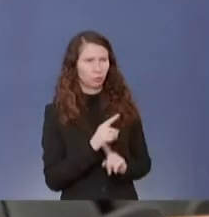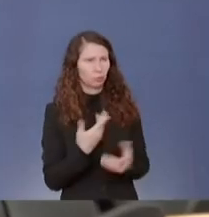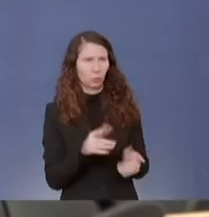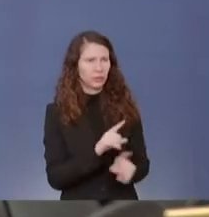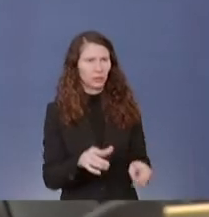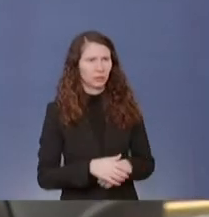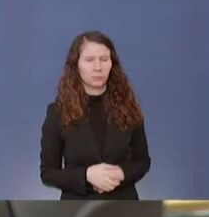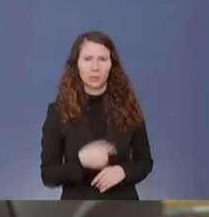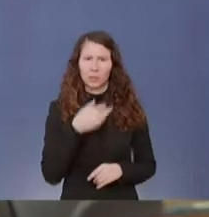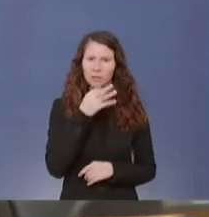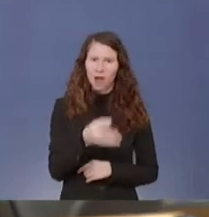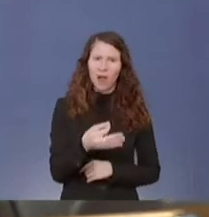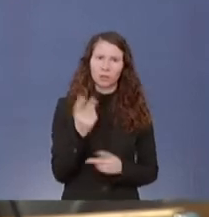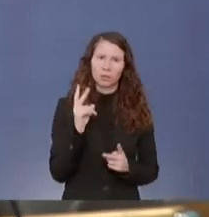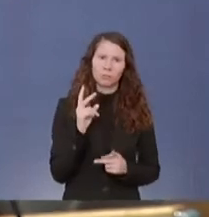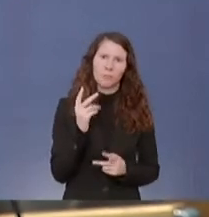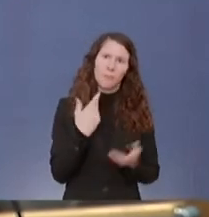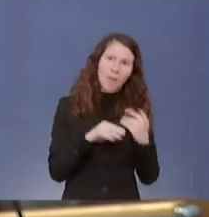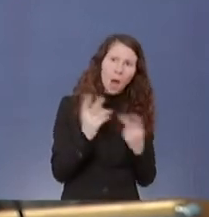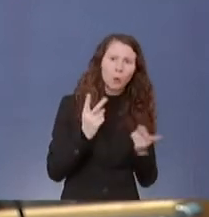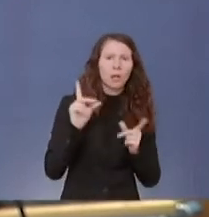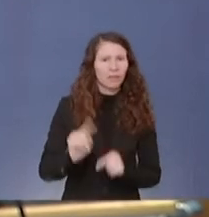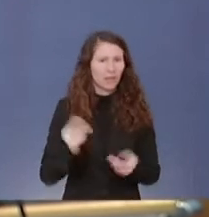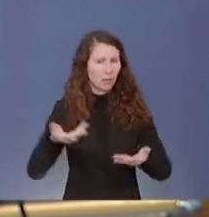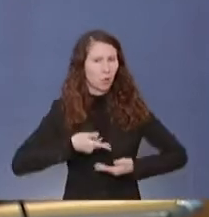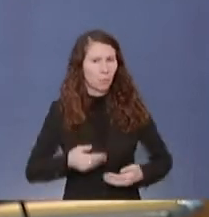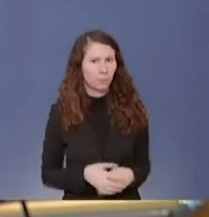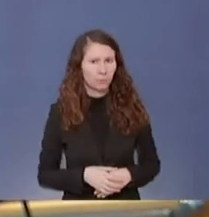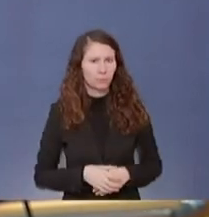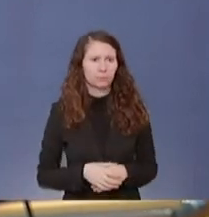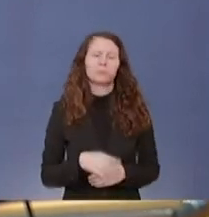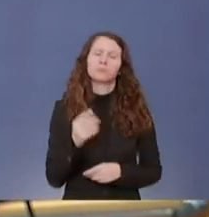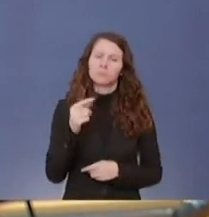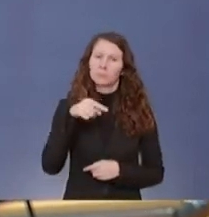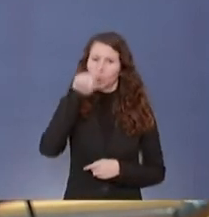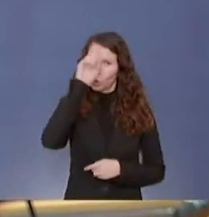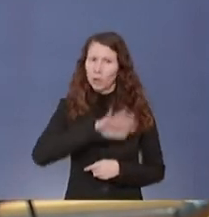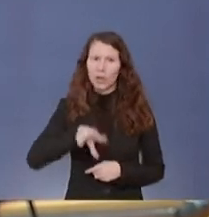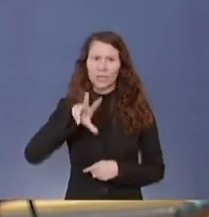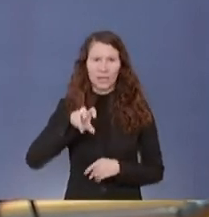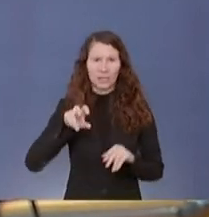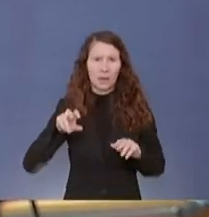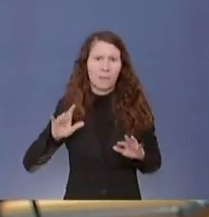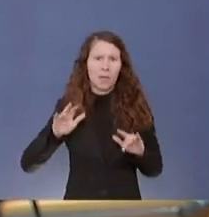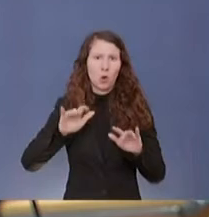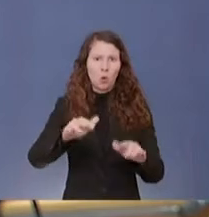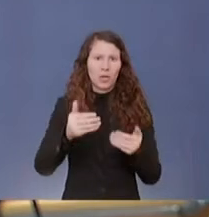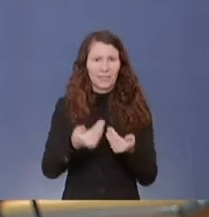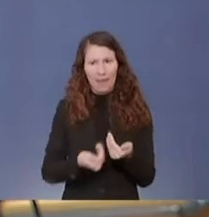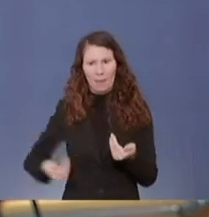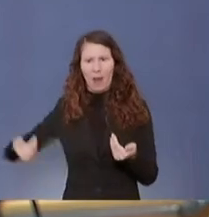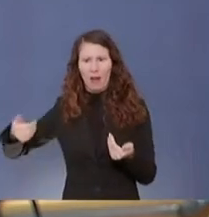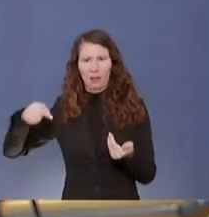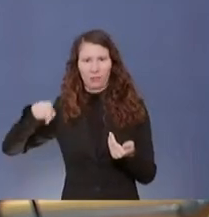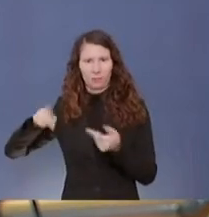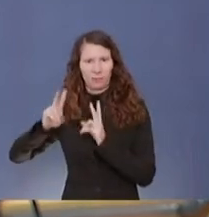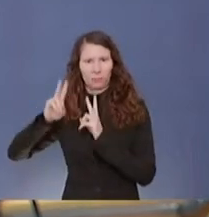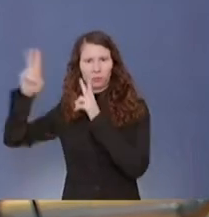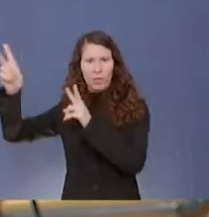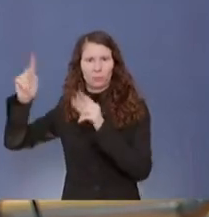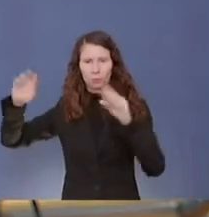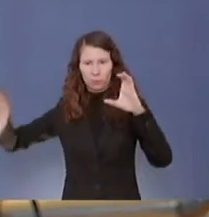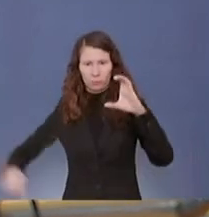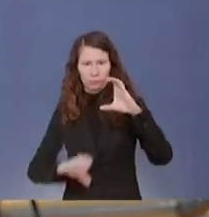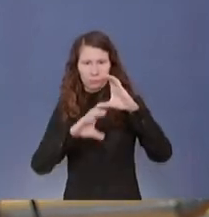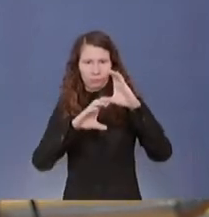Die Frage war ja mehr oder weniger. Denn Sie wissen ja, Deutschland hat 30 Millionen separat, sage ich mal, bestellt, die hinten dran kommen.